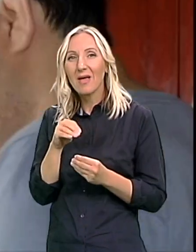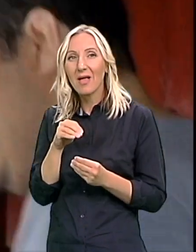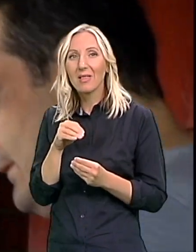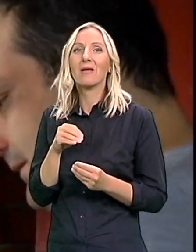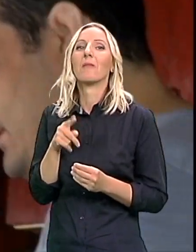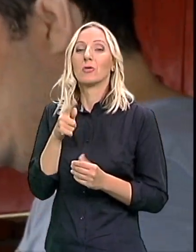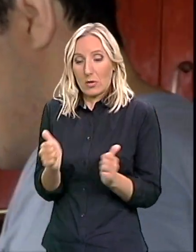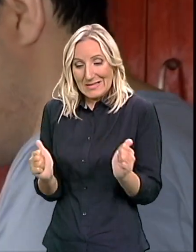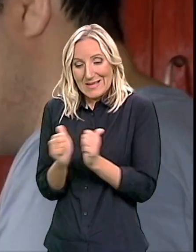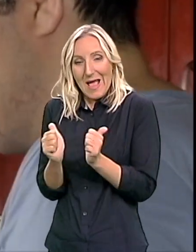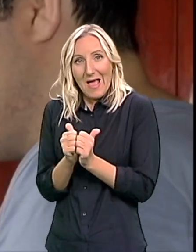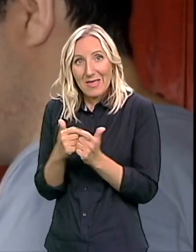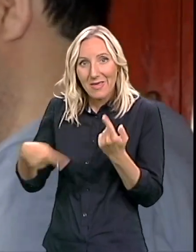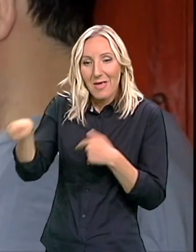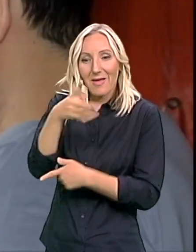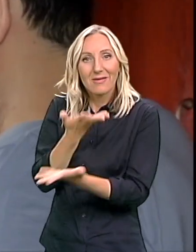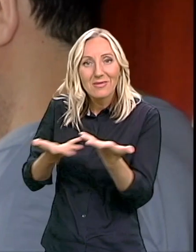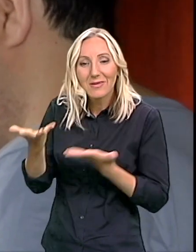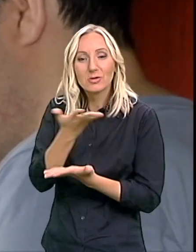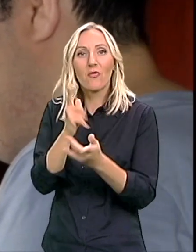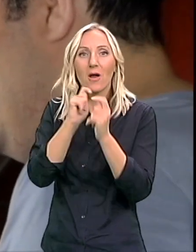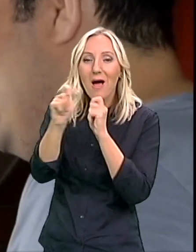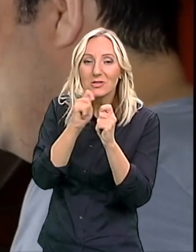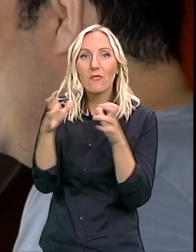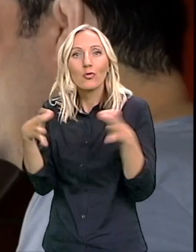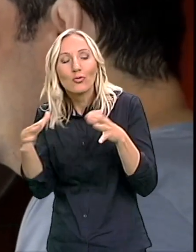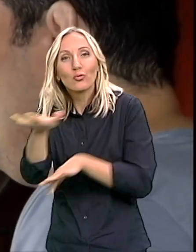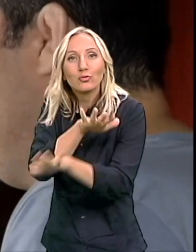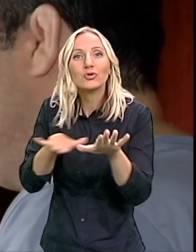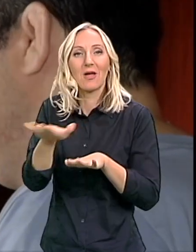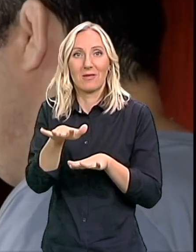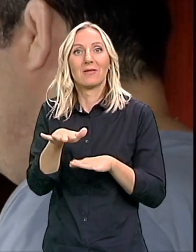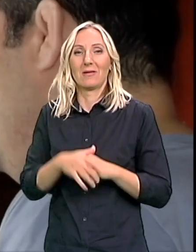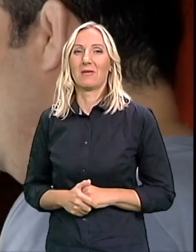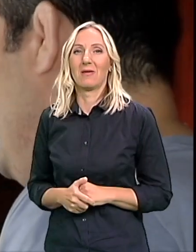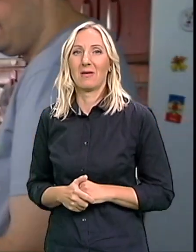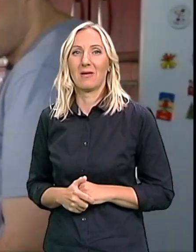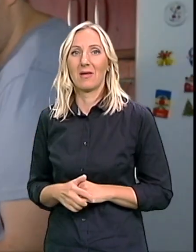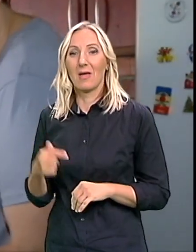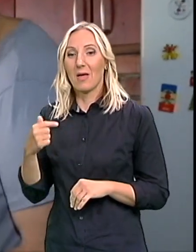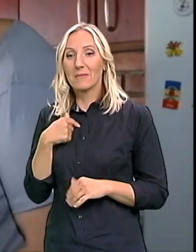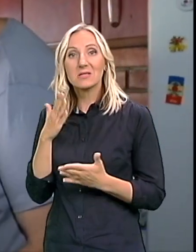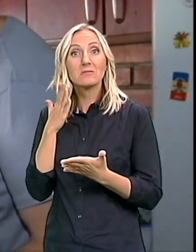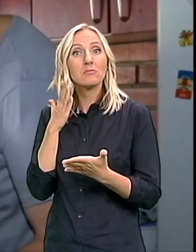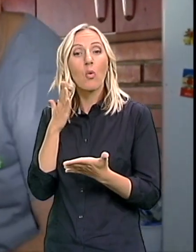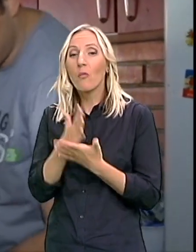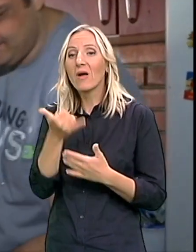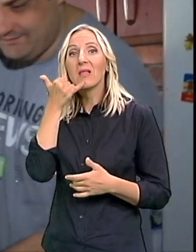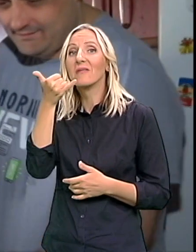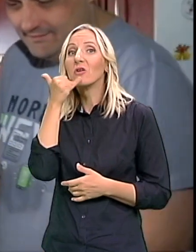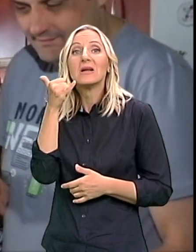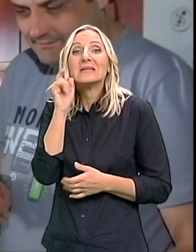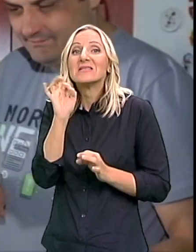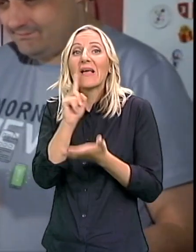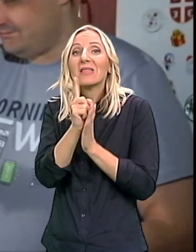to zajedništvo Ta priča Taj razgovor To druženje Mi smo bili dostupni jedni drugima Na telefon svakog